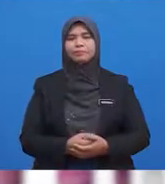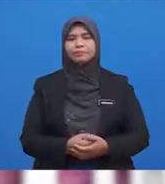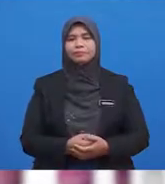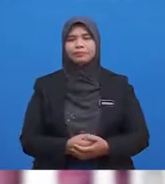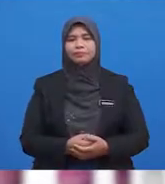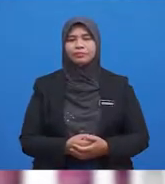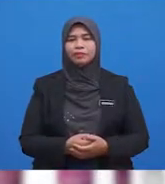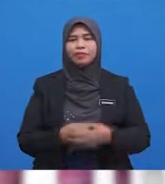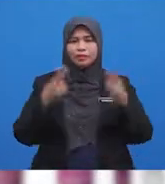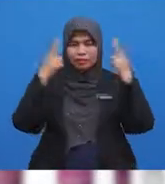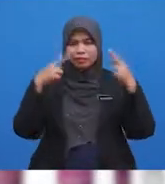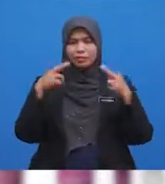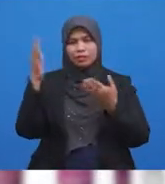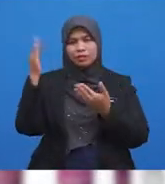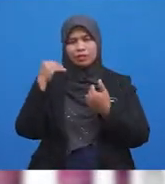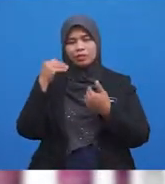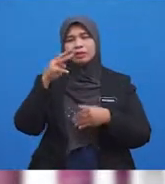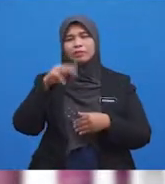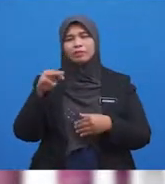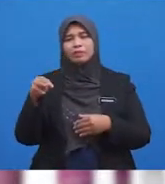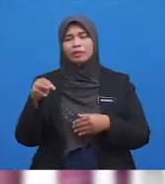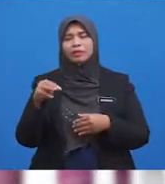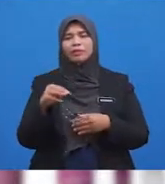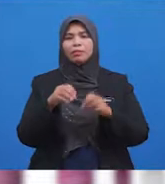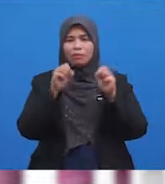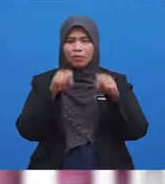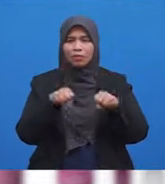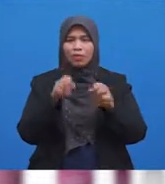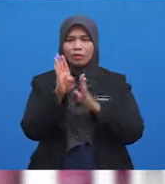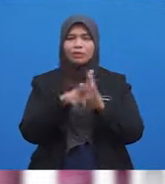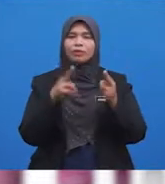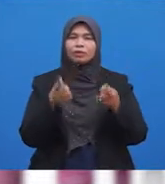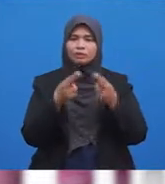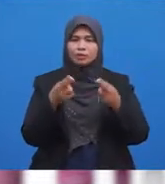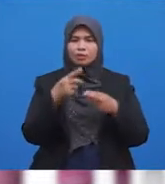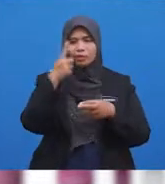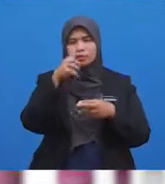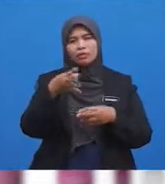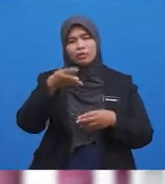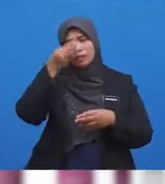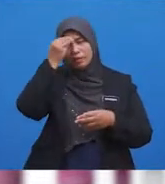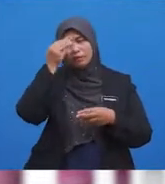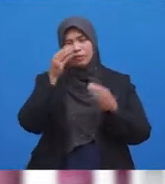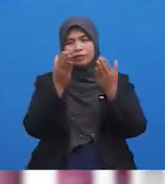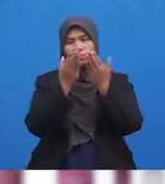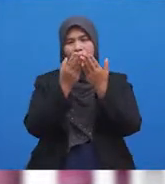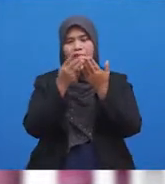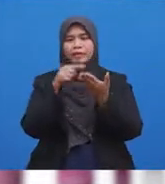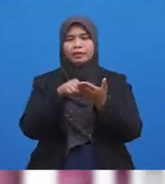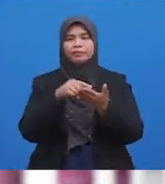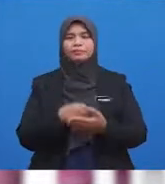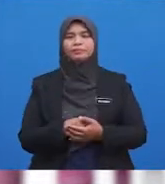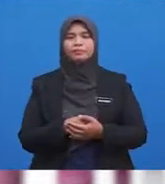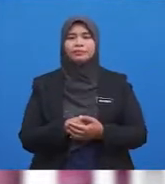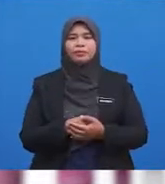Ustazah harap Murid-murid boleh berusaha Untuk menghafaz doa selepas wuduk